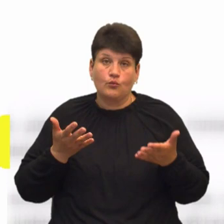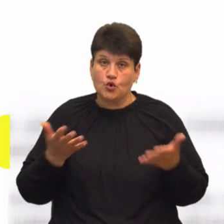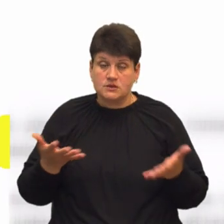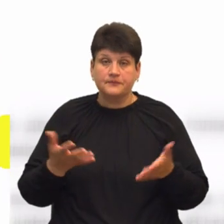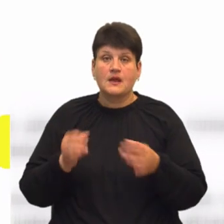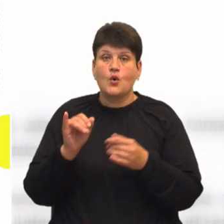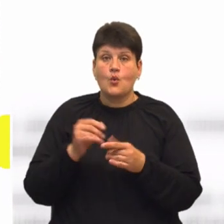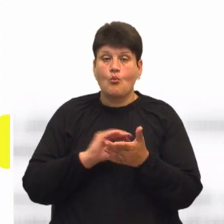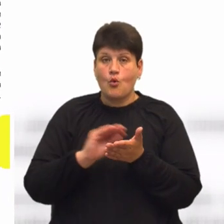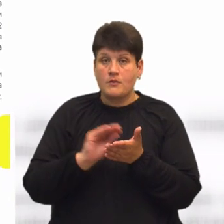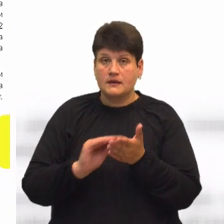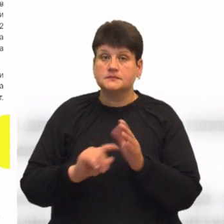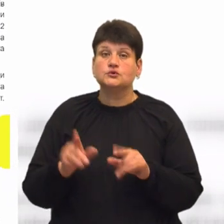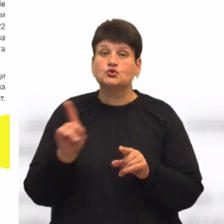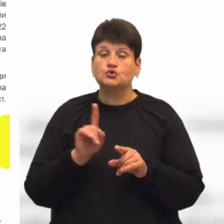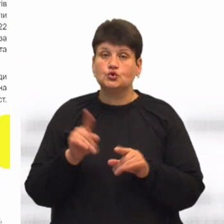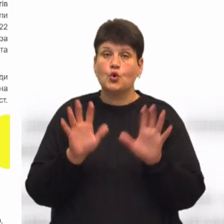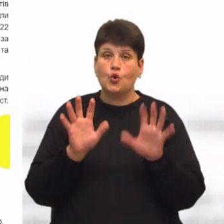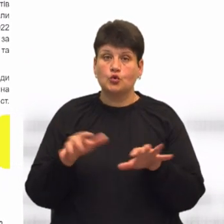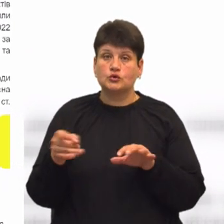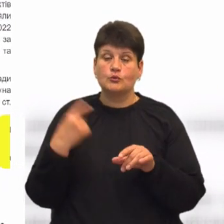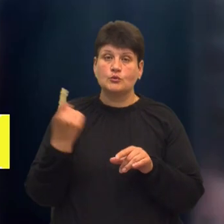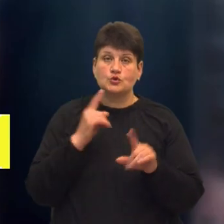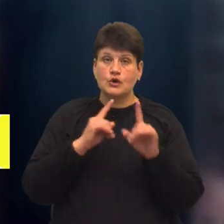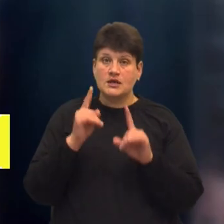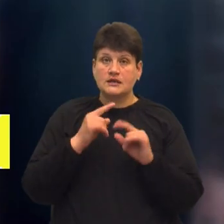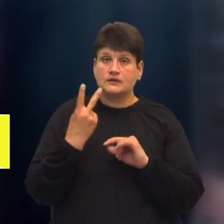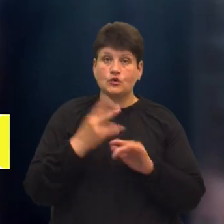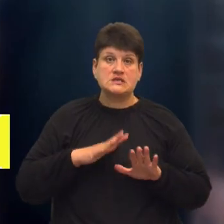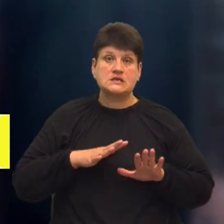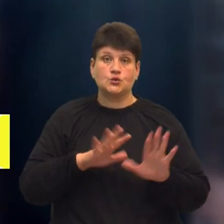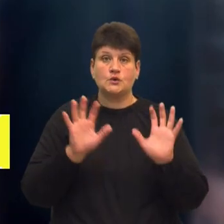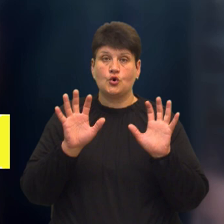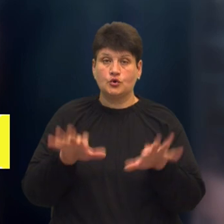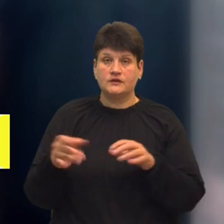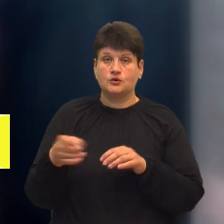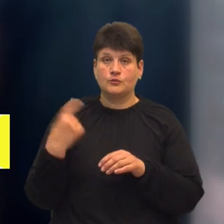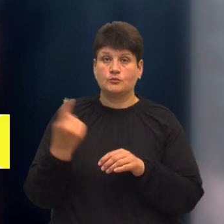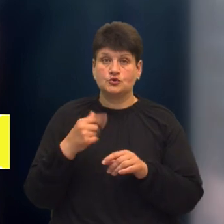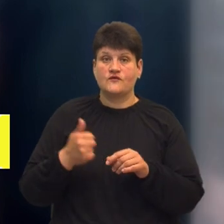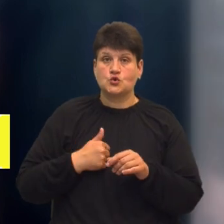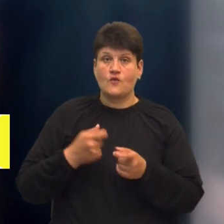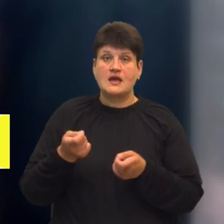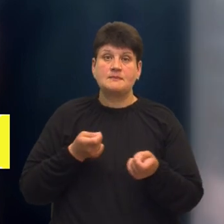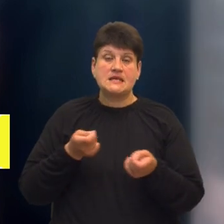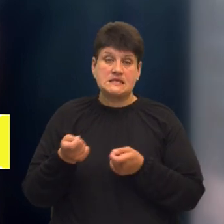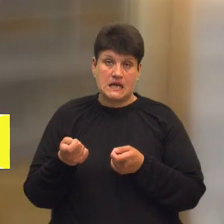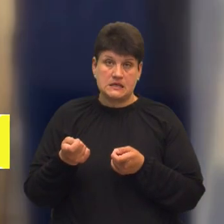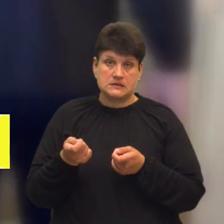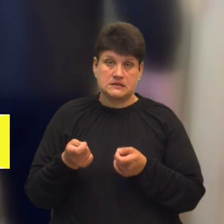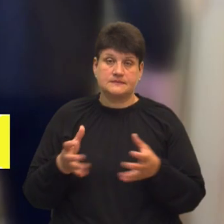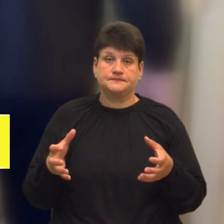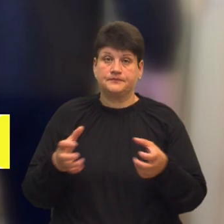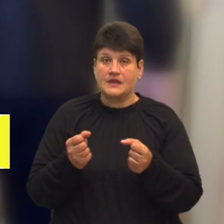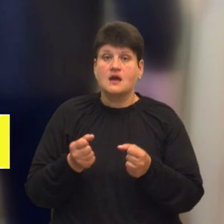НАБУ про цю справу йдеться, що голову Тернопільської обласної ради та двох заступників голови Тернопільської обласної військової адміністрації затримали